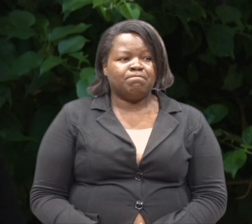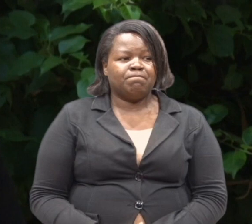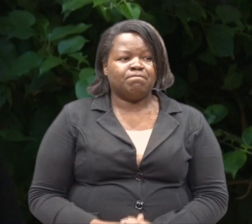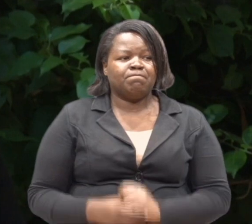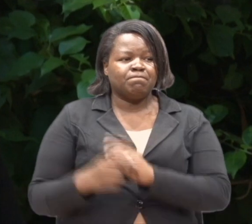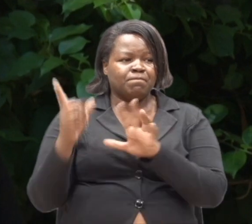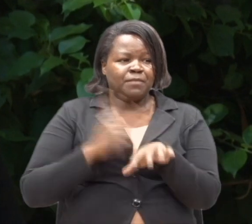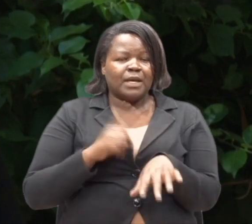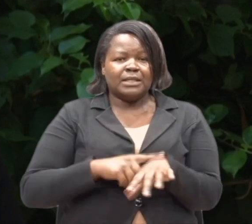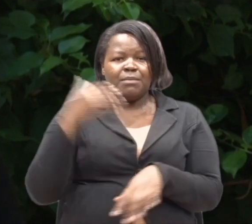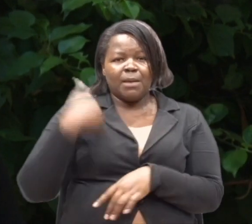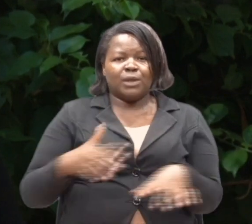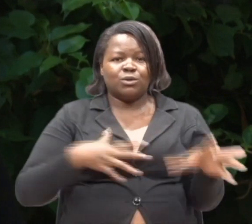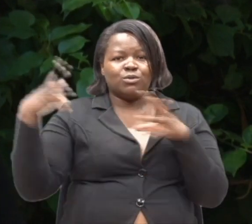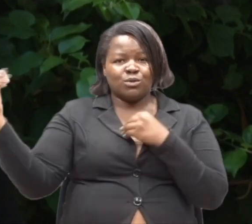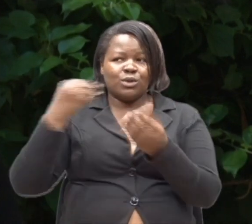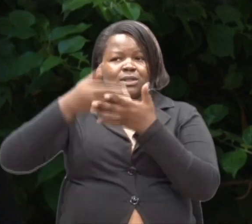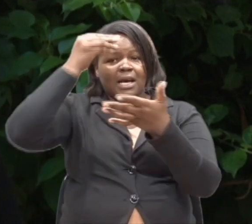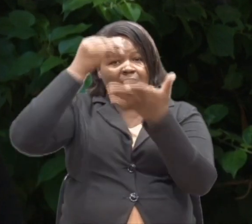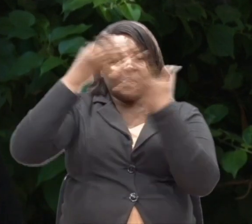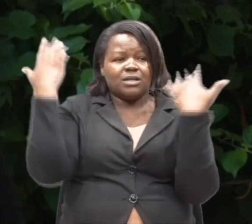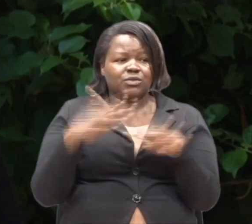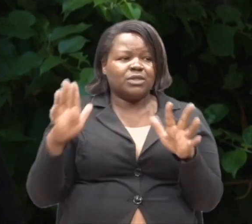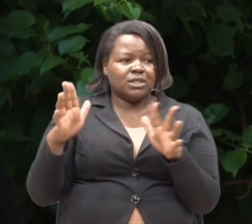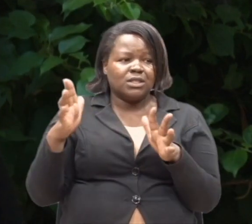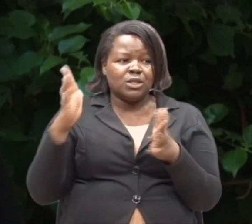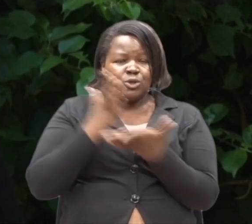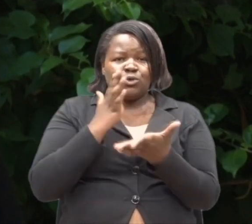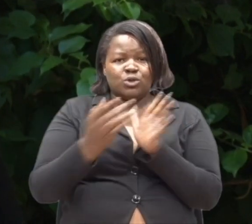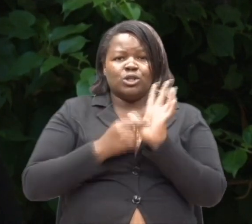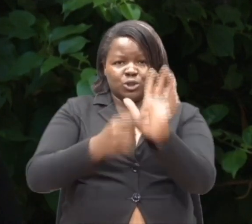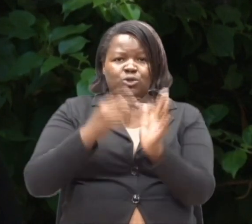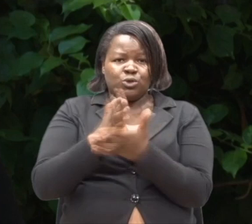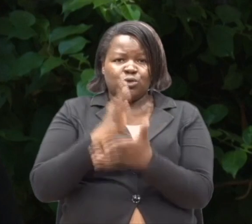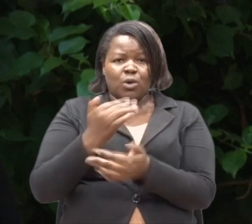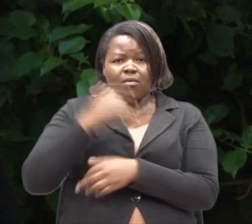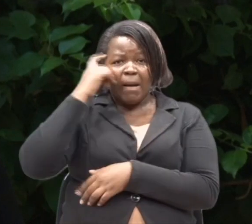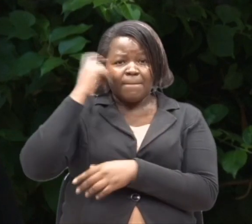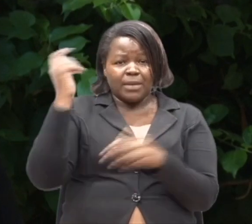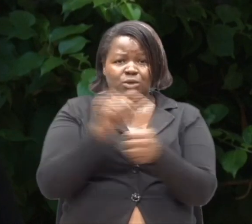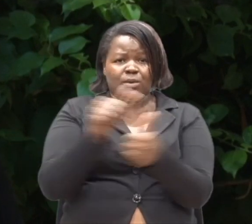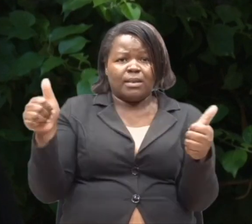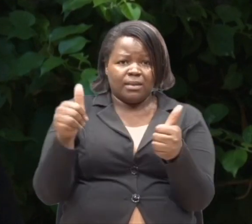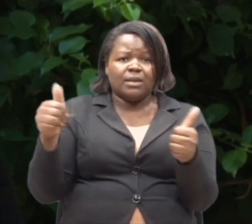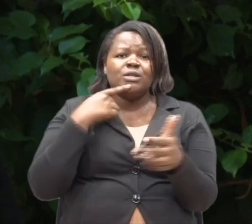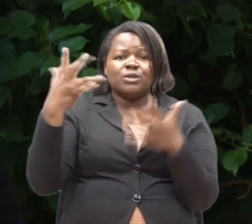Ikiwe mtu wa meeda, hamesoma. Ikuonyesha na ha. Hakona akiri timamu.